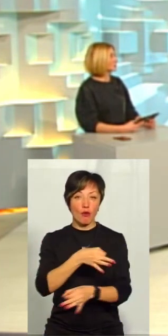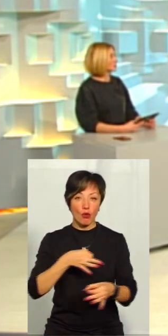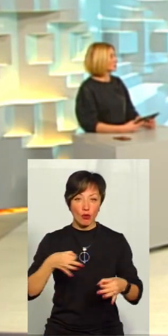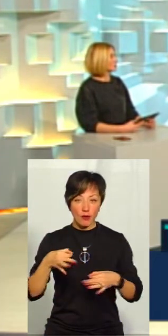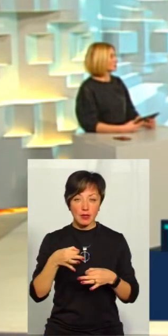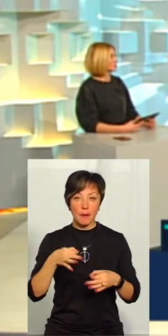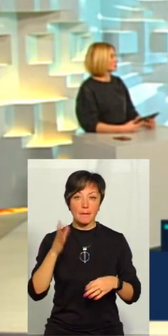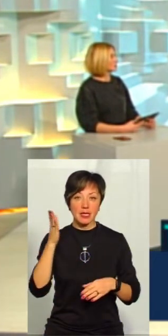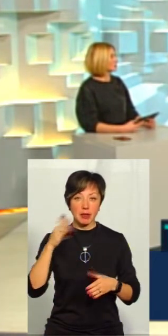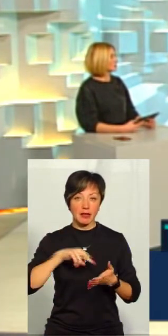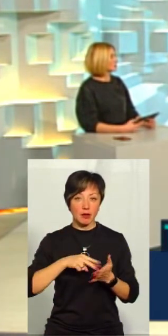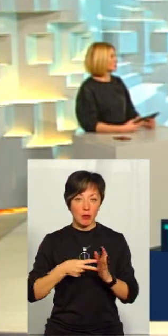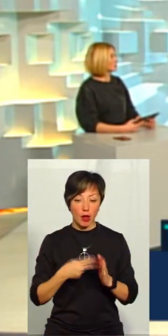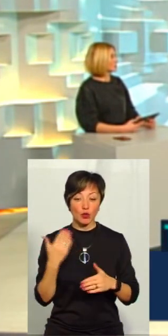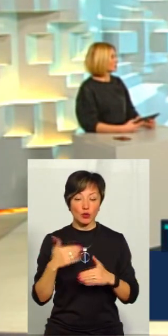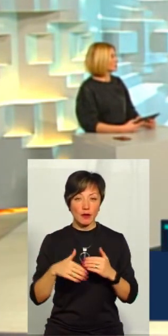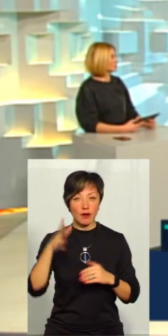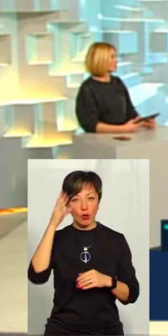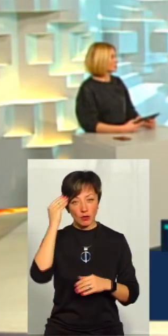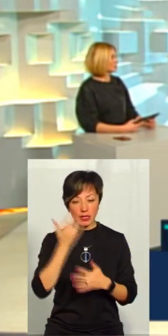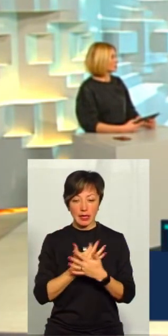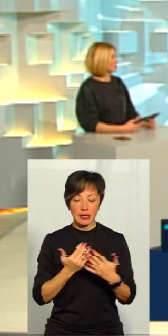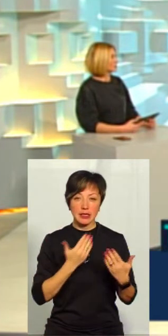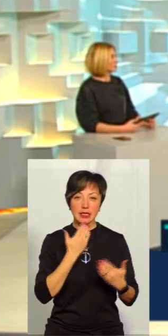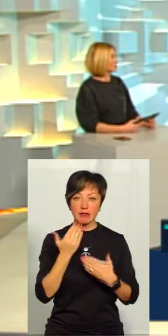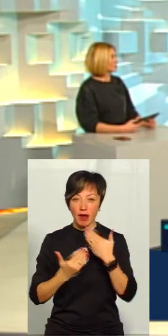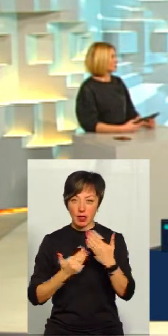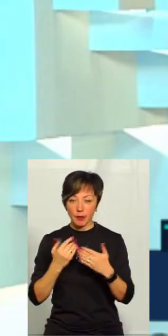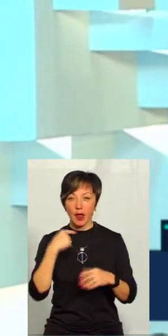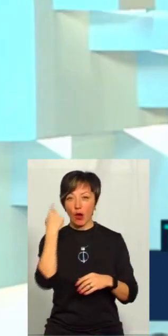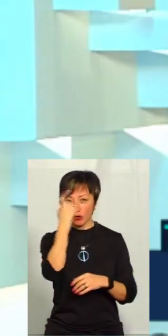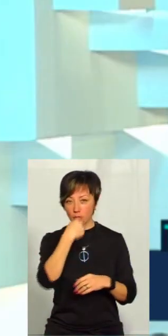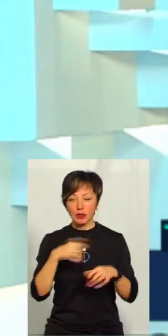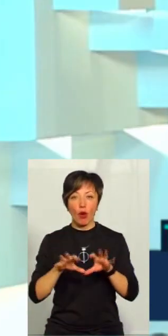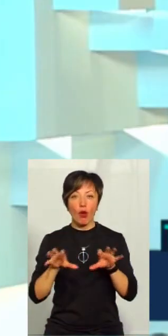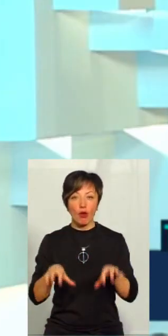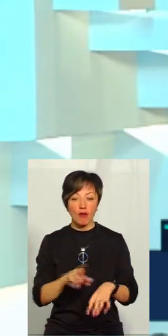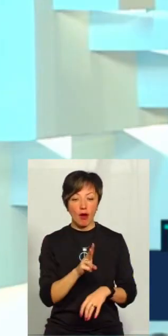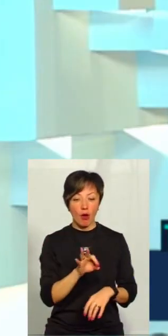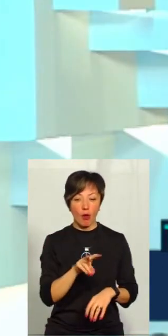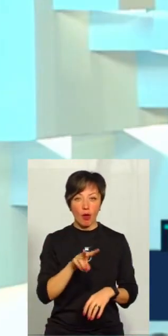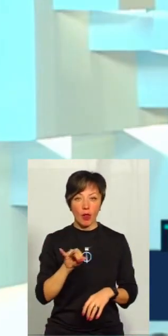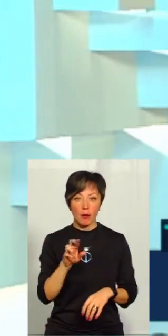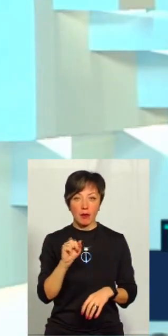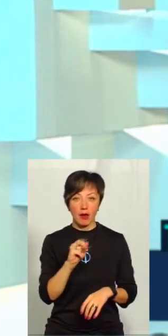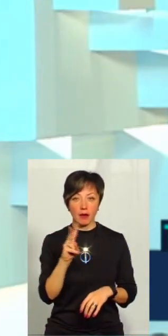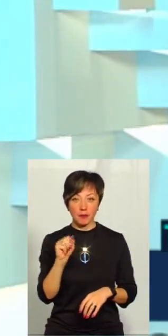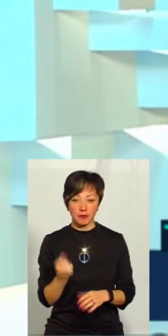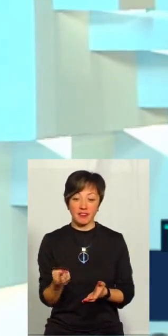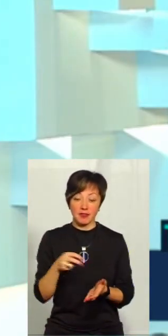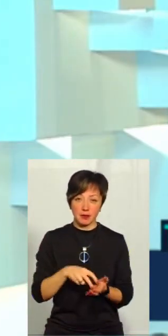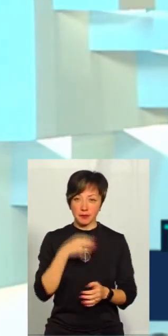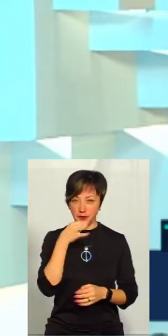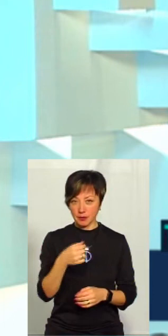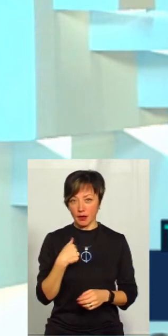перспективний план, вже враховуючи різні звернення. І особисто голова Колобаєвської громади теж встав